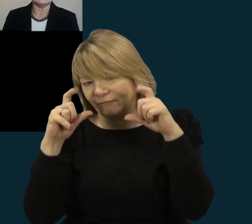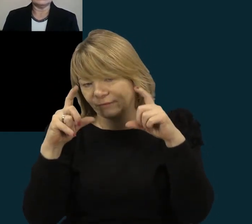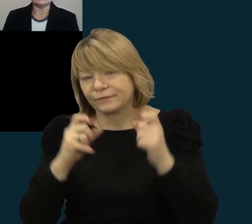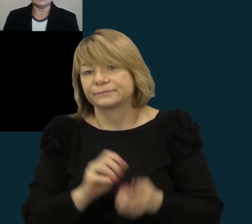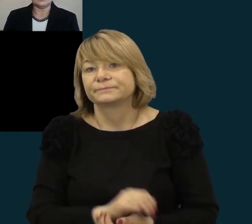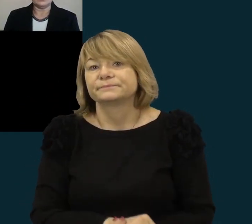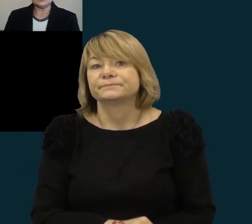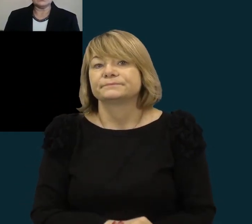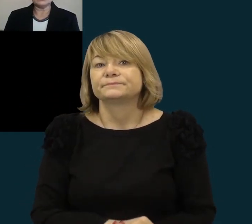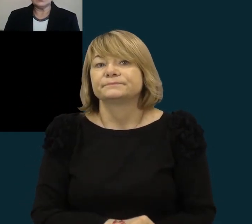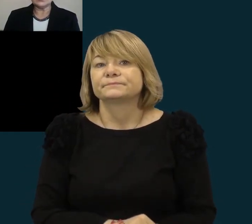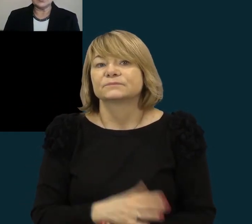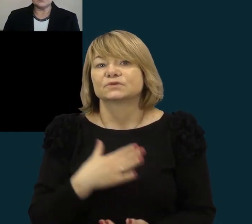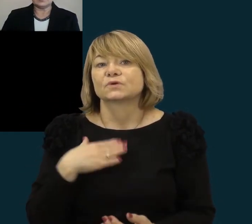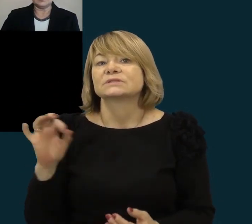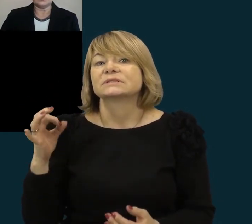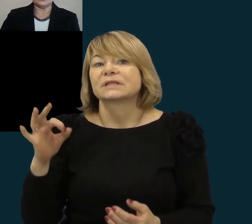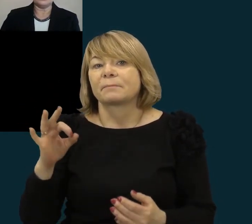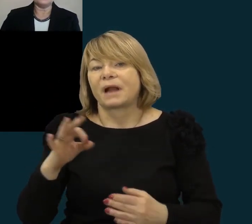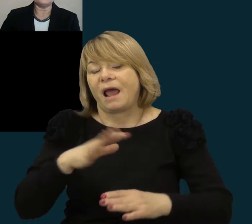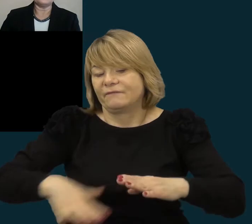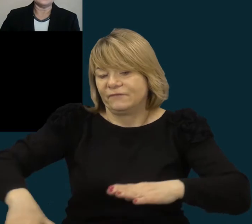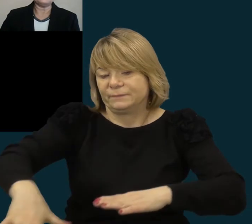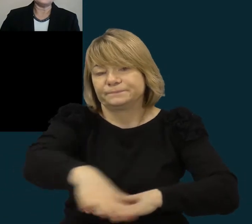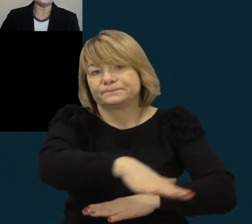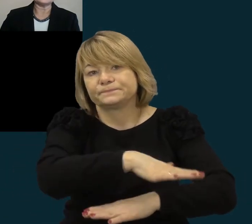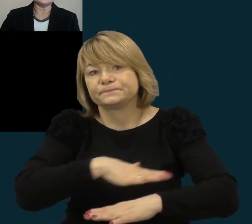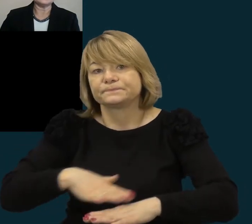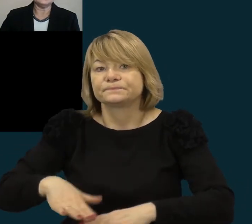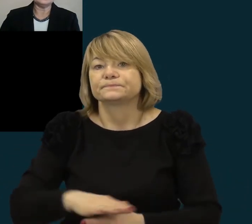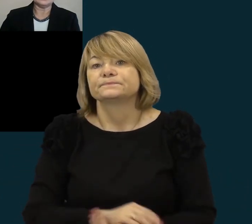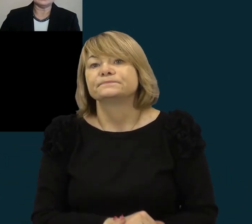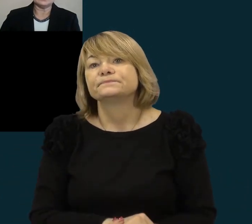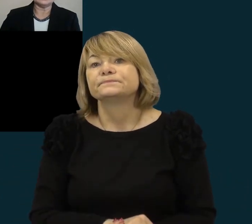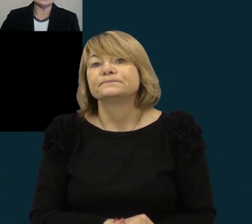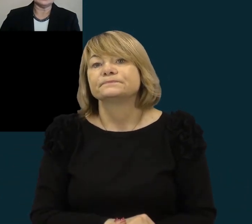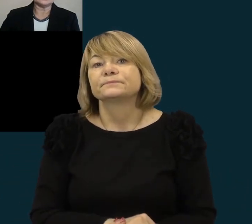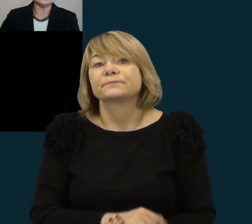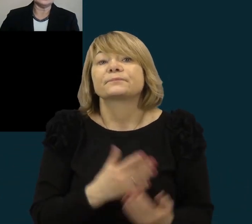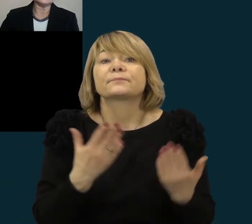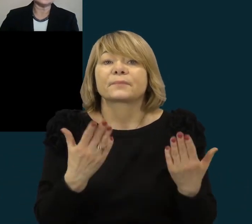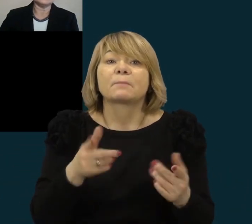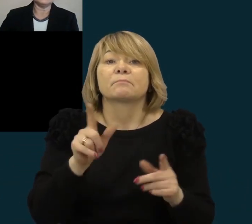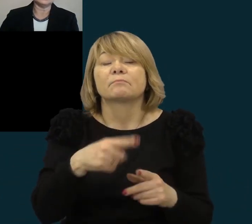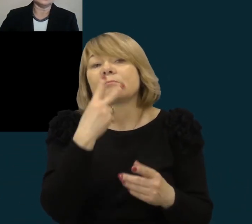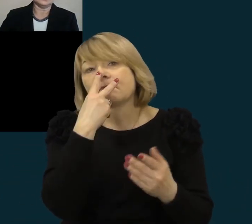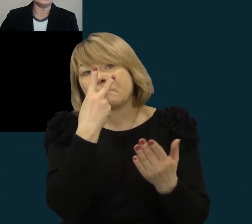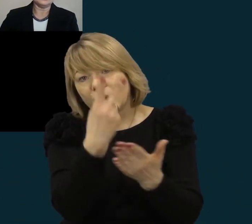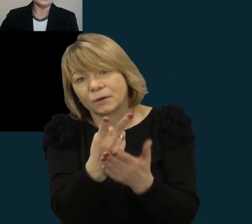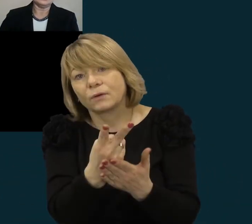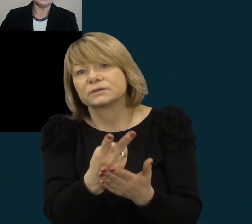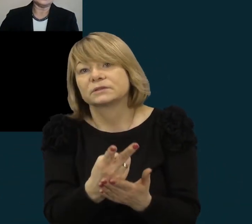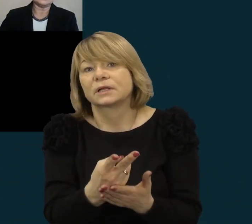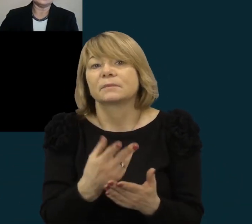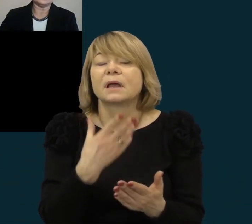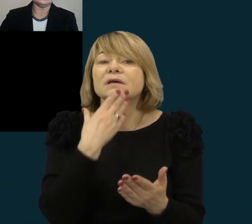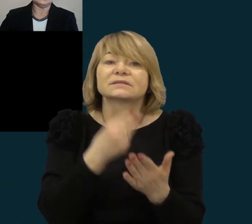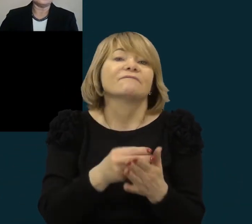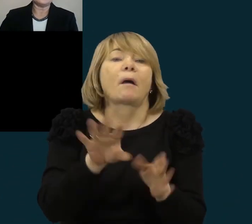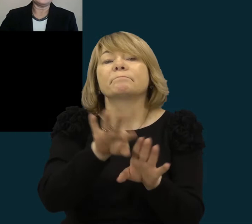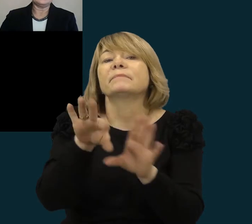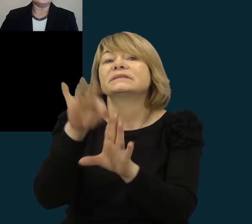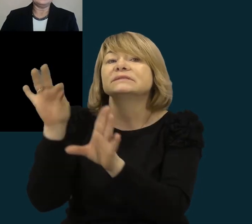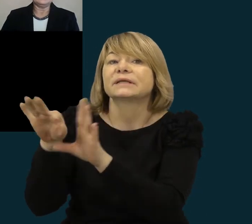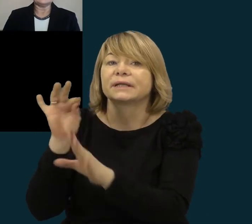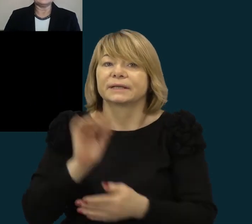apylinkiu žemėlapį. Tai pagrįstami savo pasirinkimą.